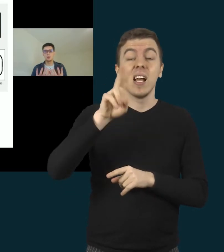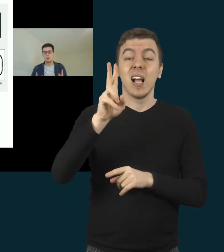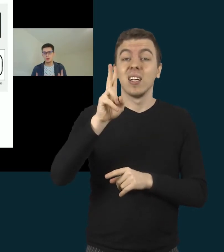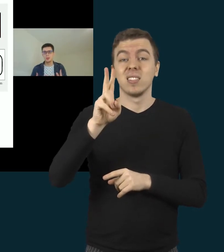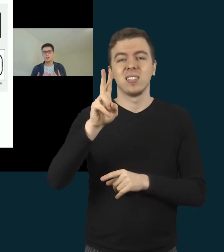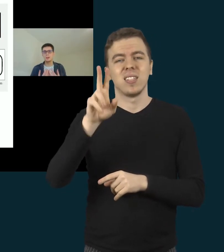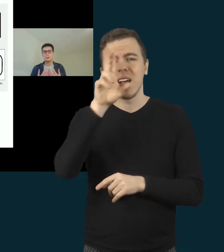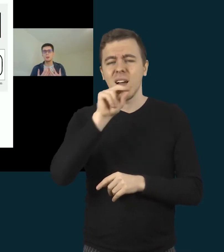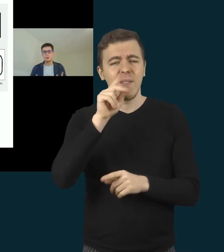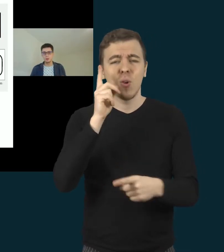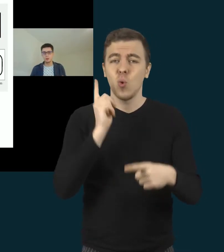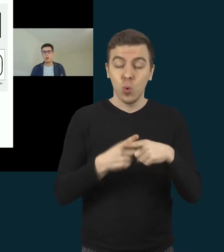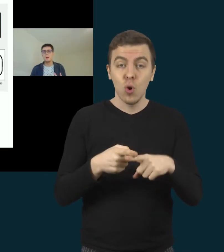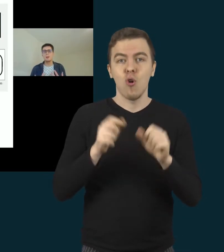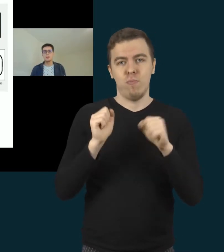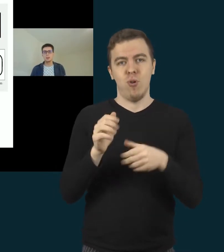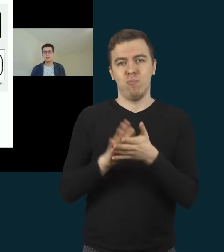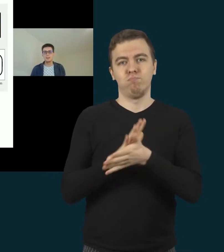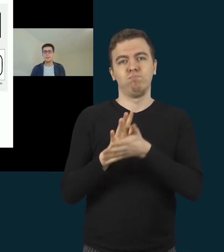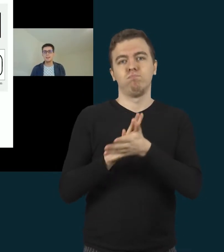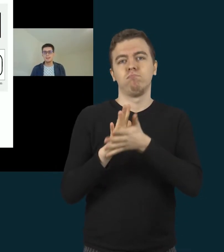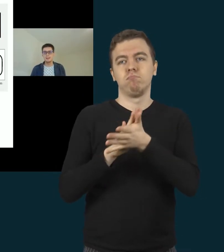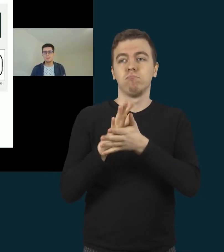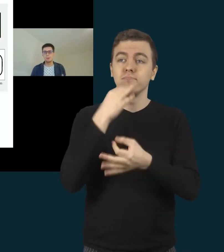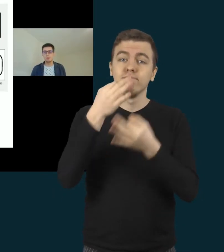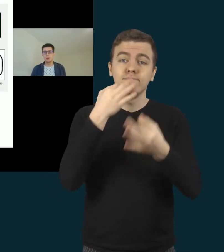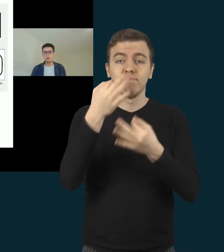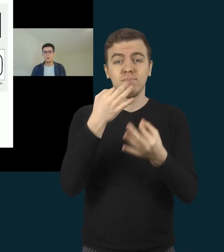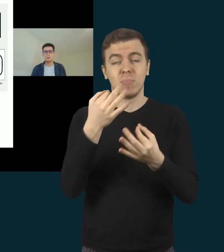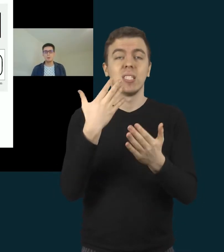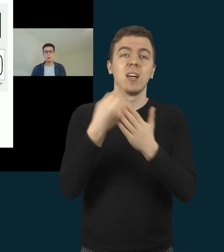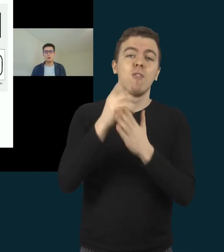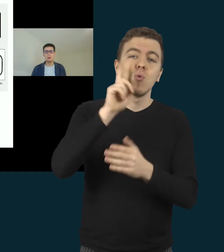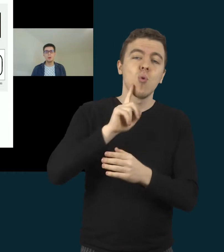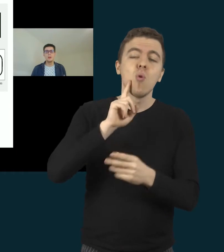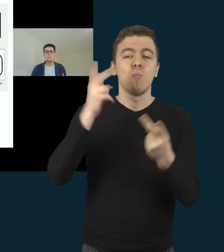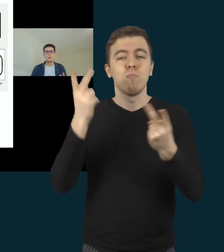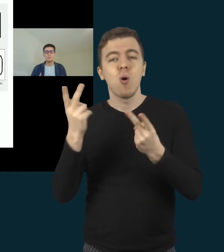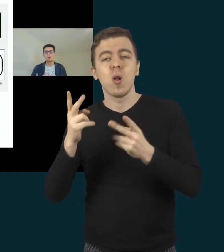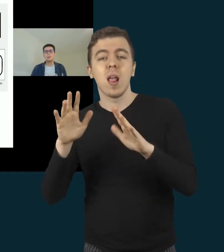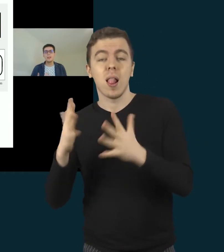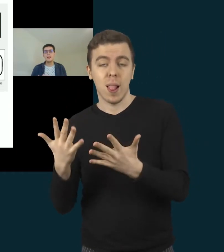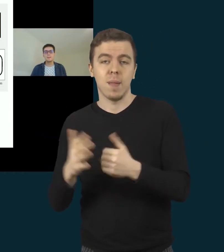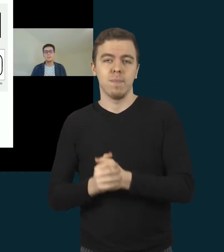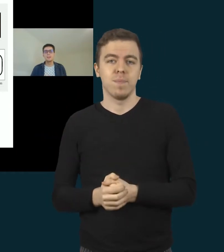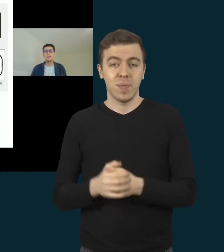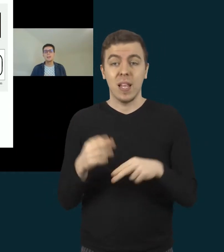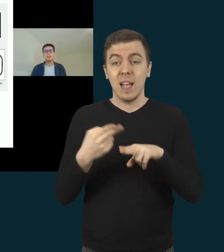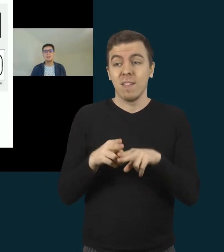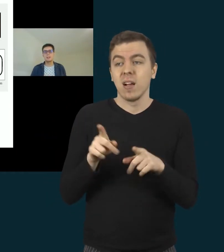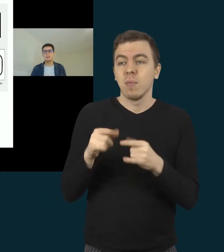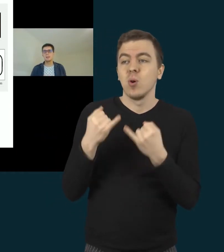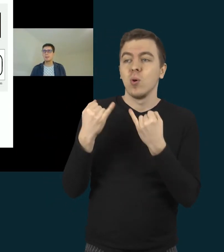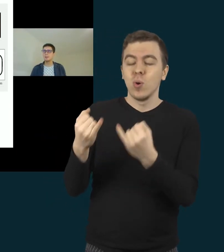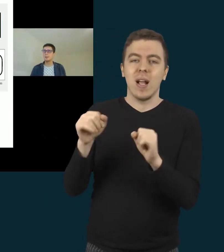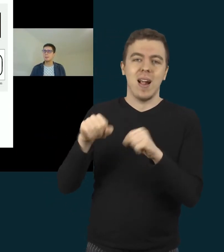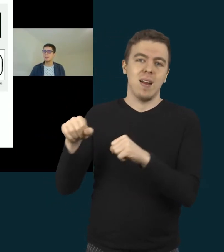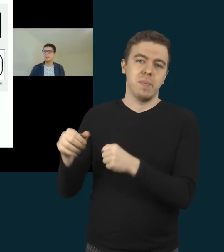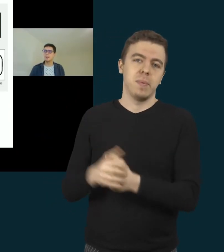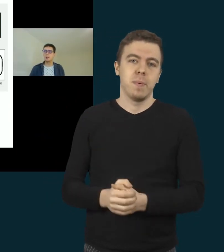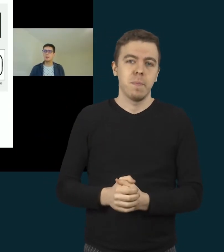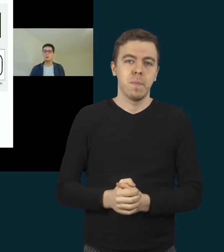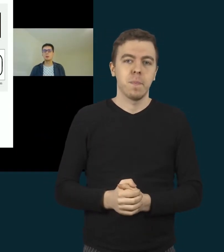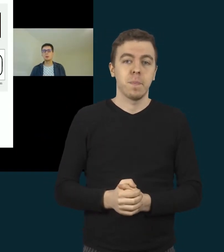žodžiais, balsu išsakyti savo norų, savo poreikiu. Tai suteikė jiems tam tikrą įrankį. Tai mes irgi